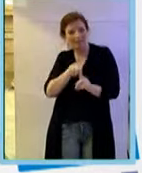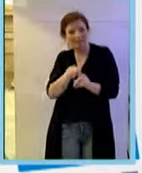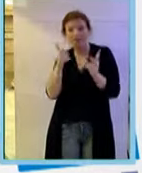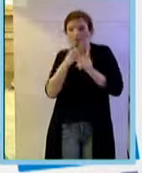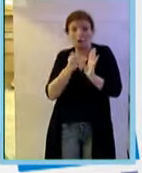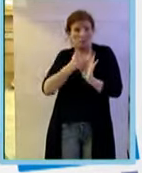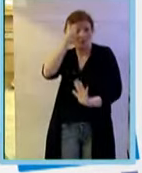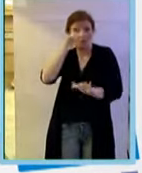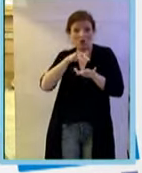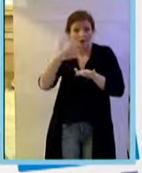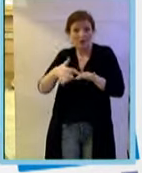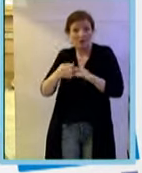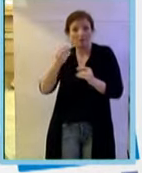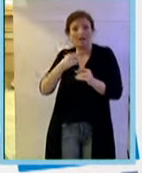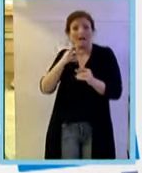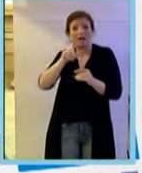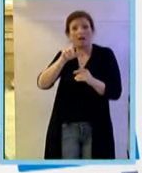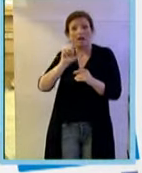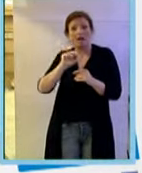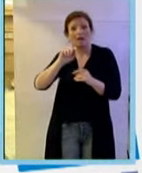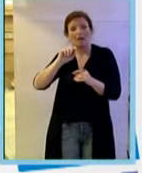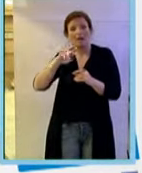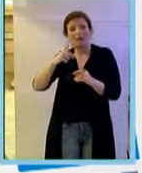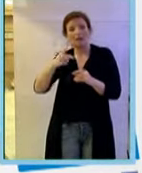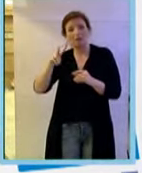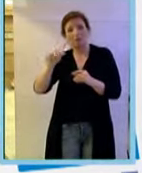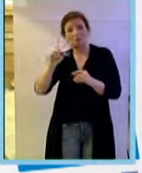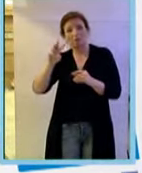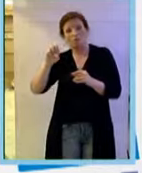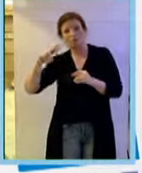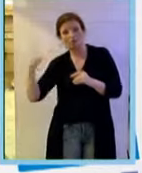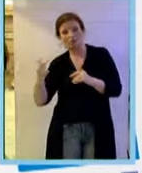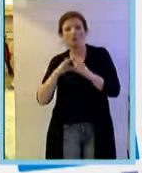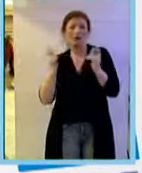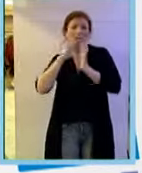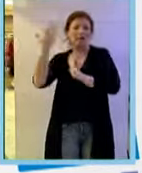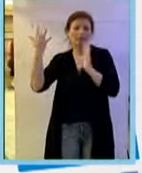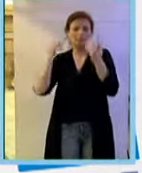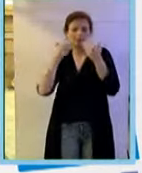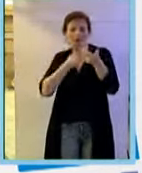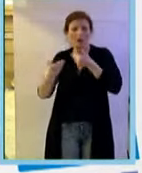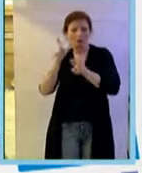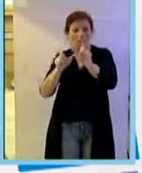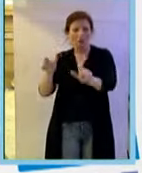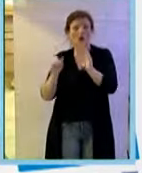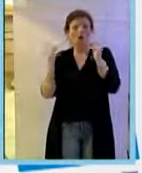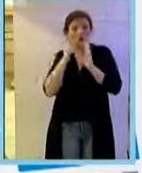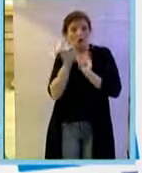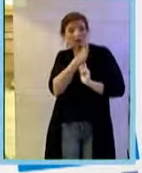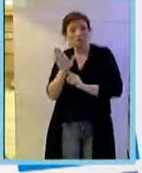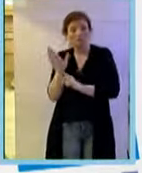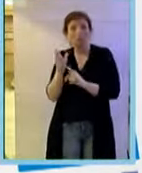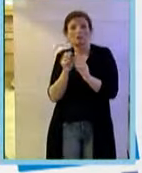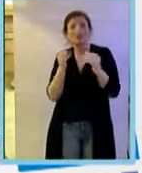volta realizzata da Mike Lungsworth e Gara Junner, Felde e altri, sono riusciti a dimostrare che oltre a questo